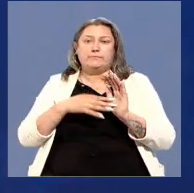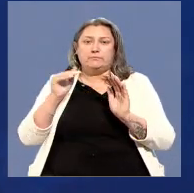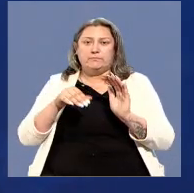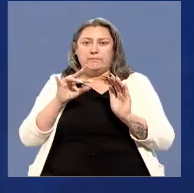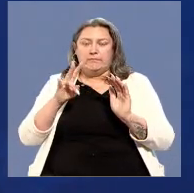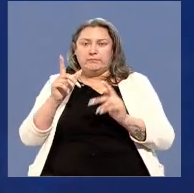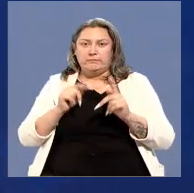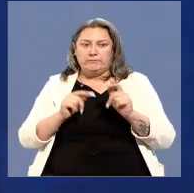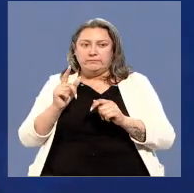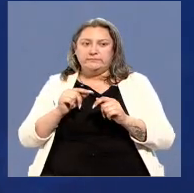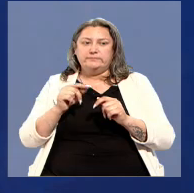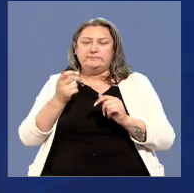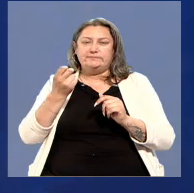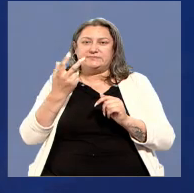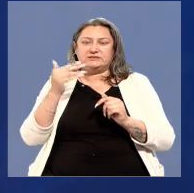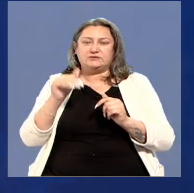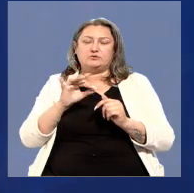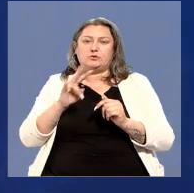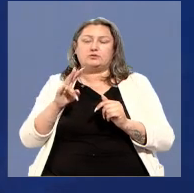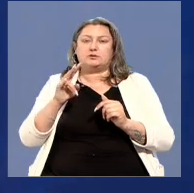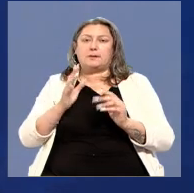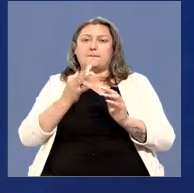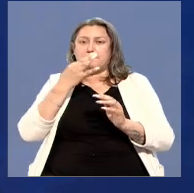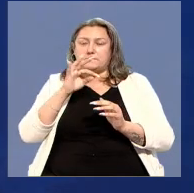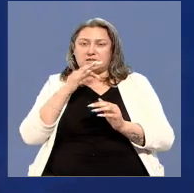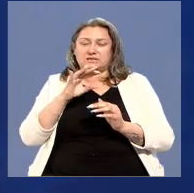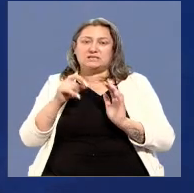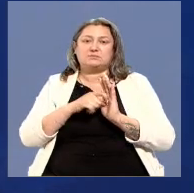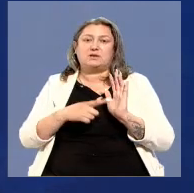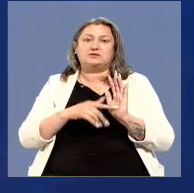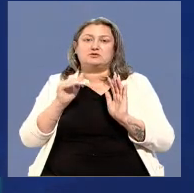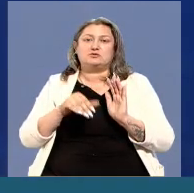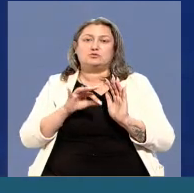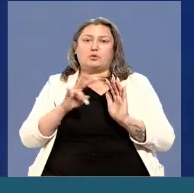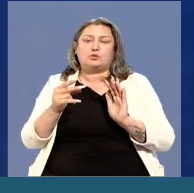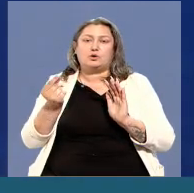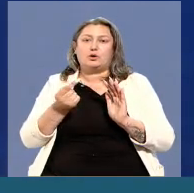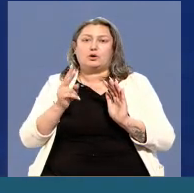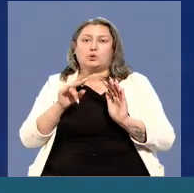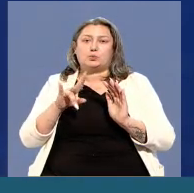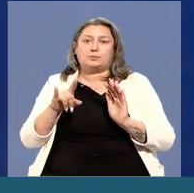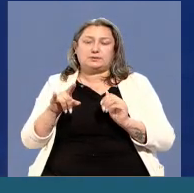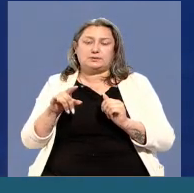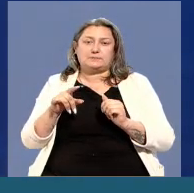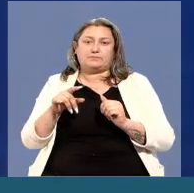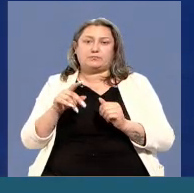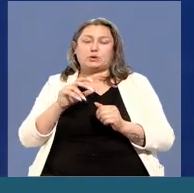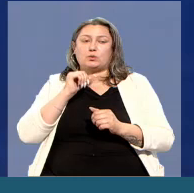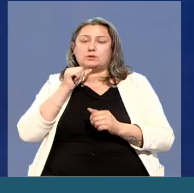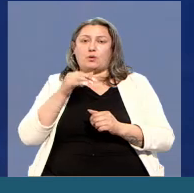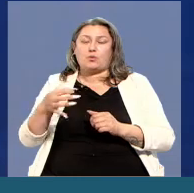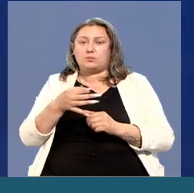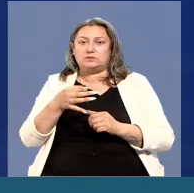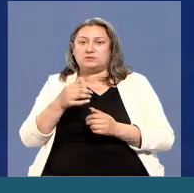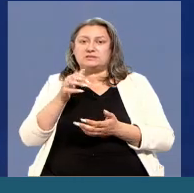Айтпақшы қосанай облысы жарма өнімі бойынша республикада бірінші орында тұр. Пайызға шаққанды 10, 29 пайыз, қойыландырылған сүт 31